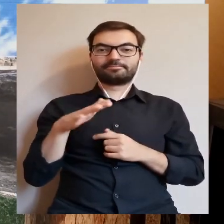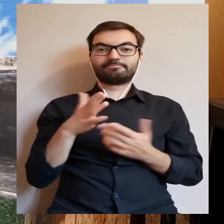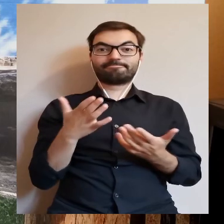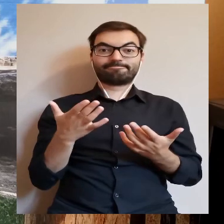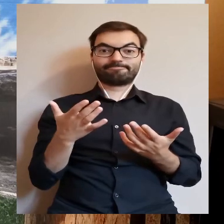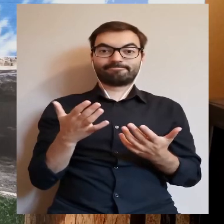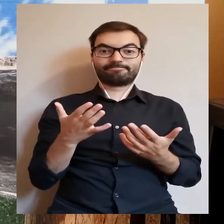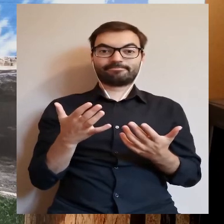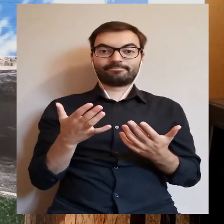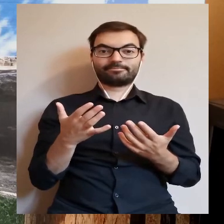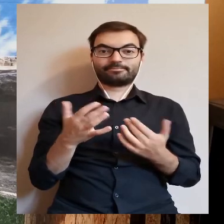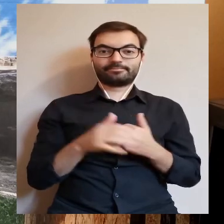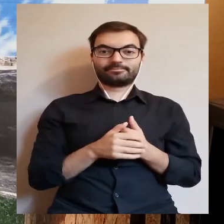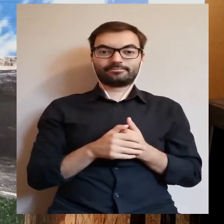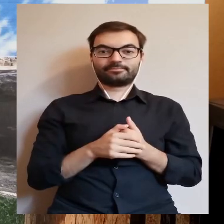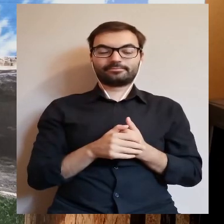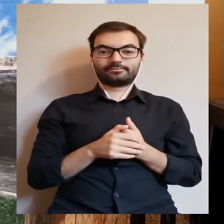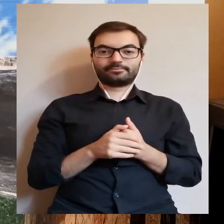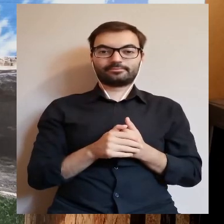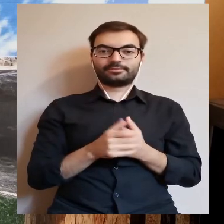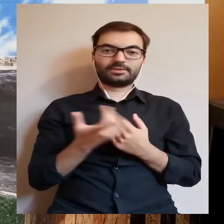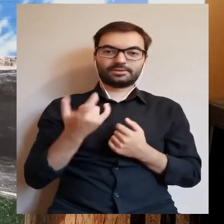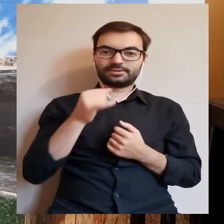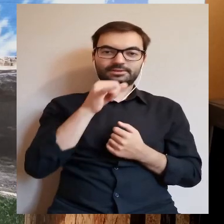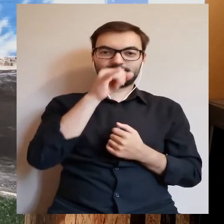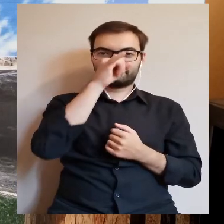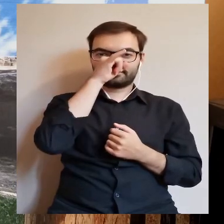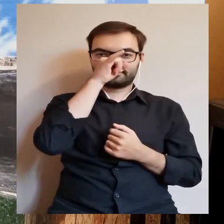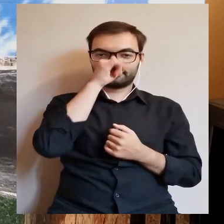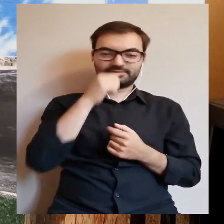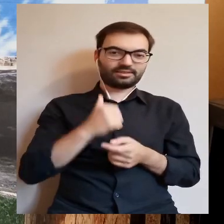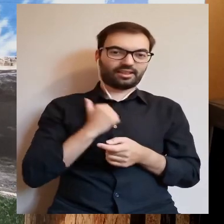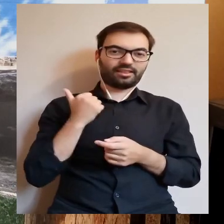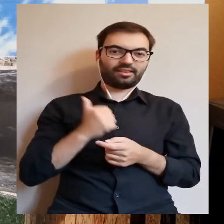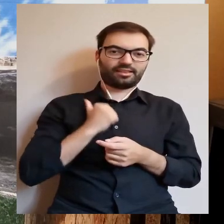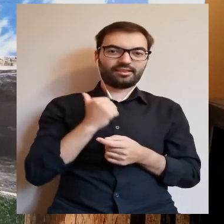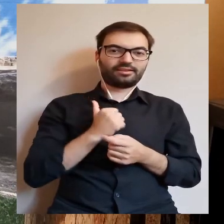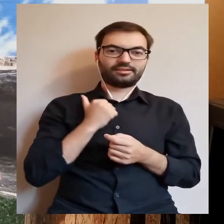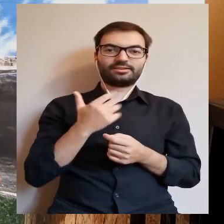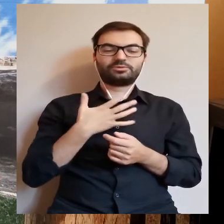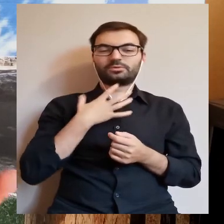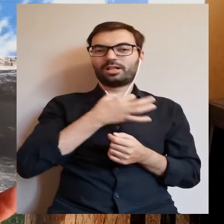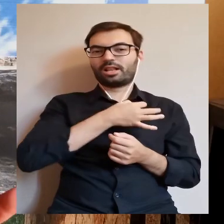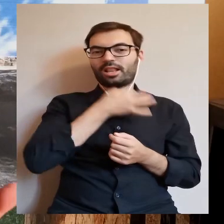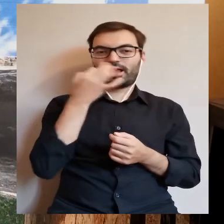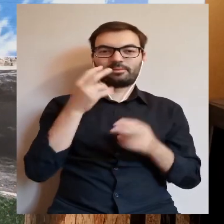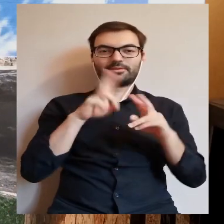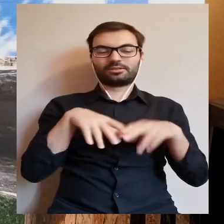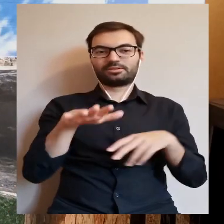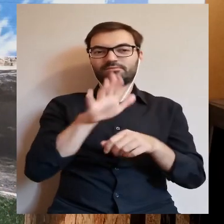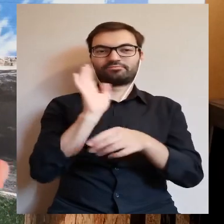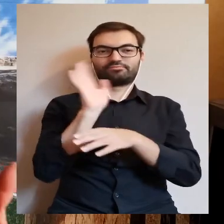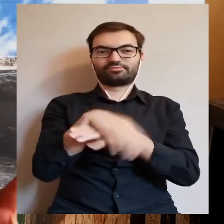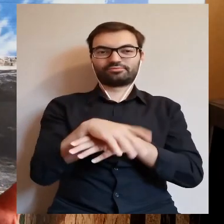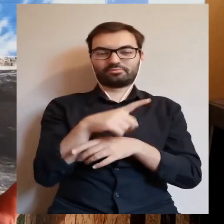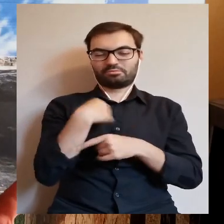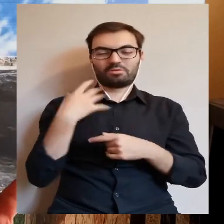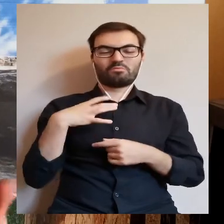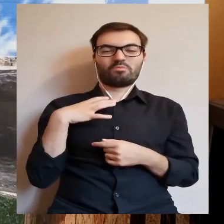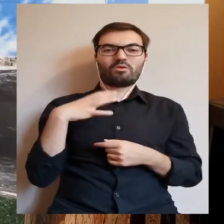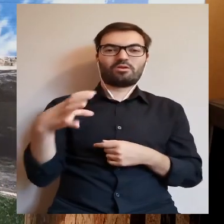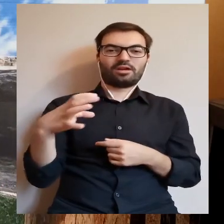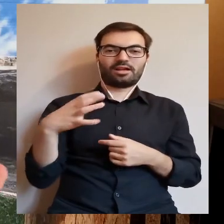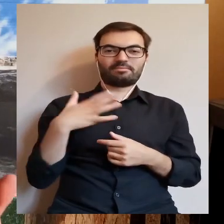niestety dochowali się wody sodowej, która im uderzyła do głów, bo poczuli się lepsi, skoro byli